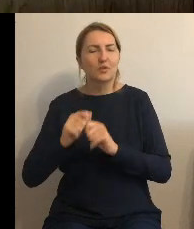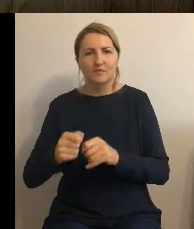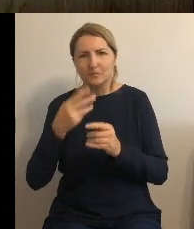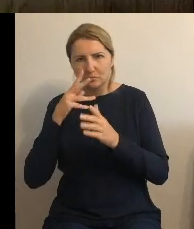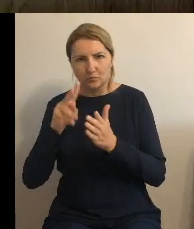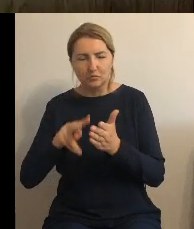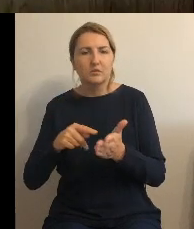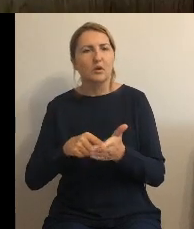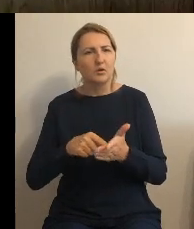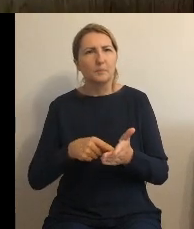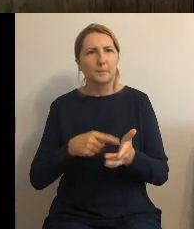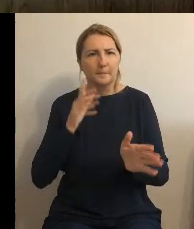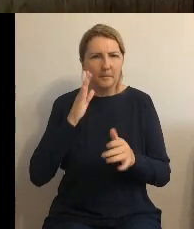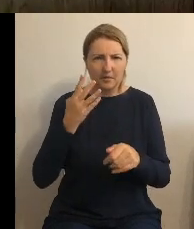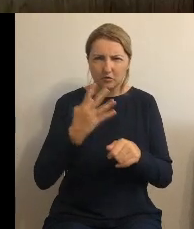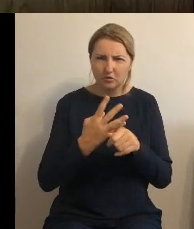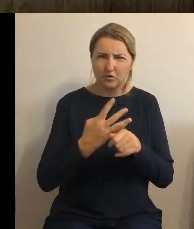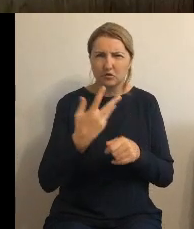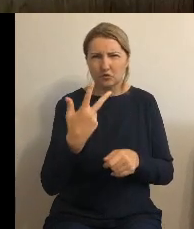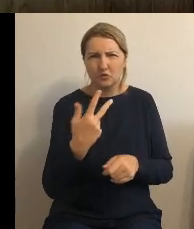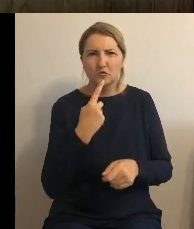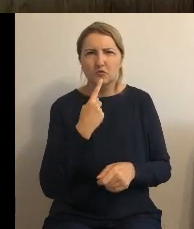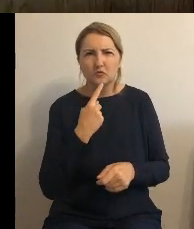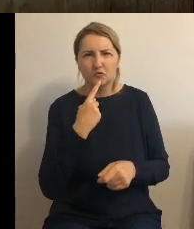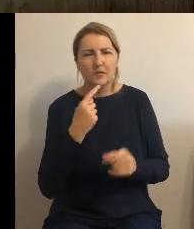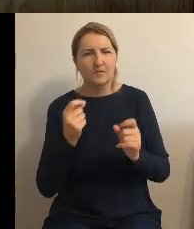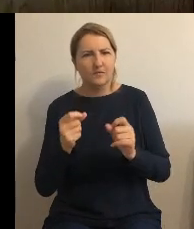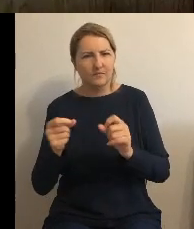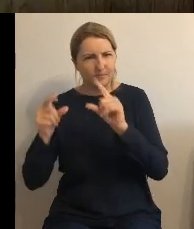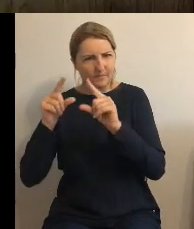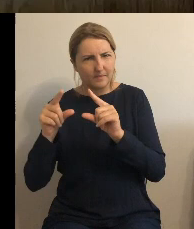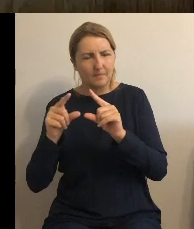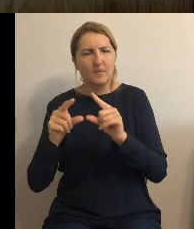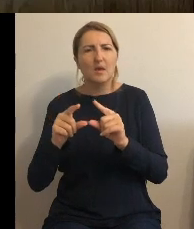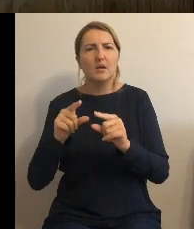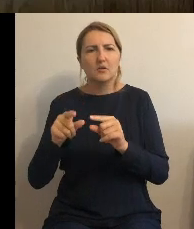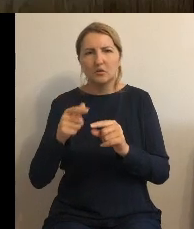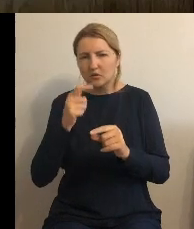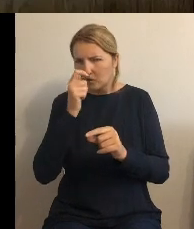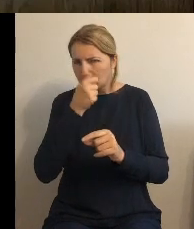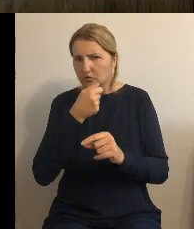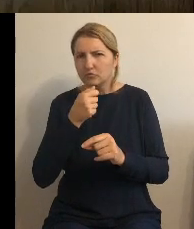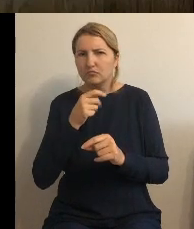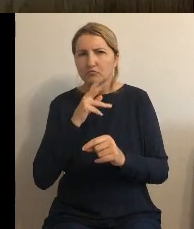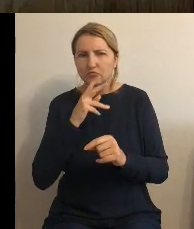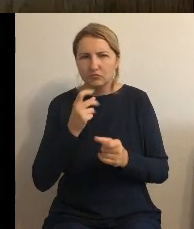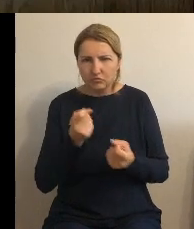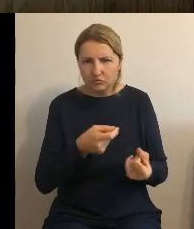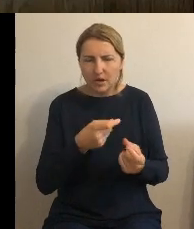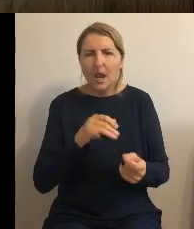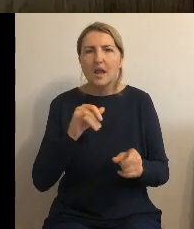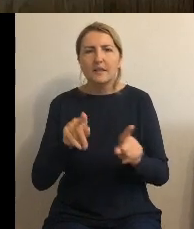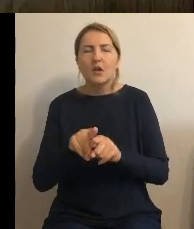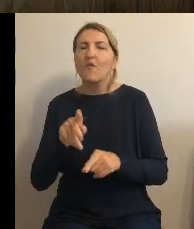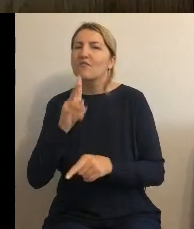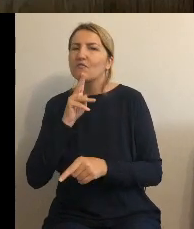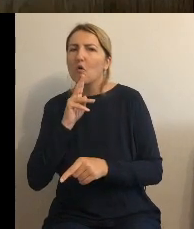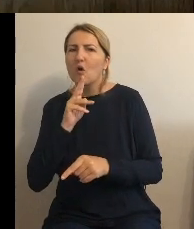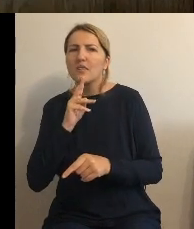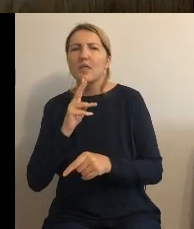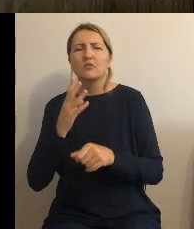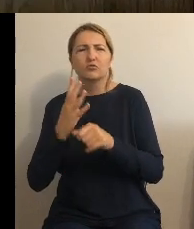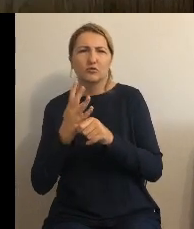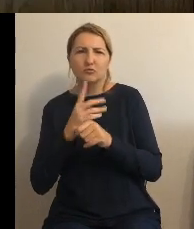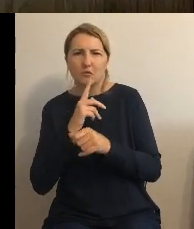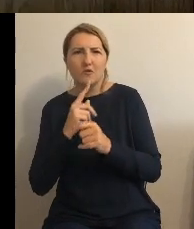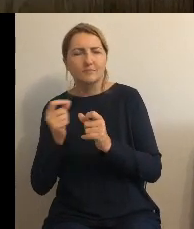grosze będzie cena wyższa stawki za ścieki i około 40 groszy stawki za wodę tak ale to nie